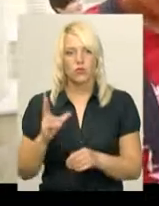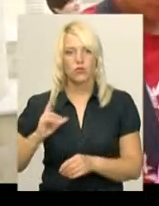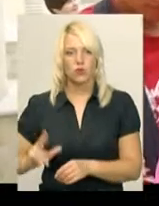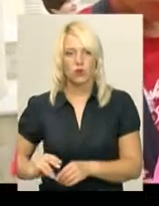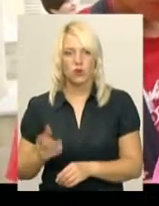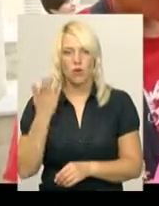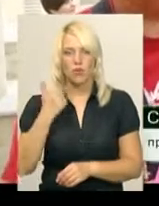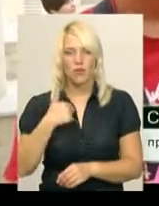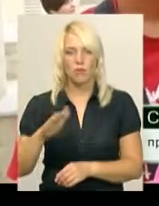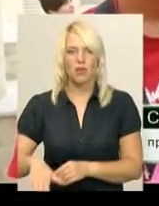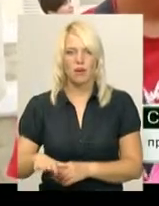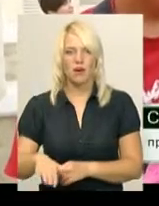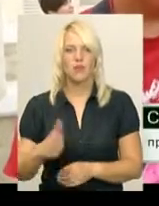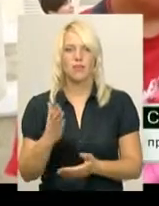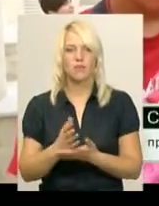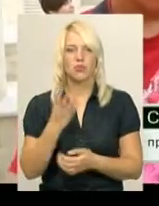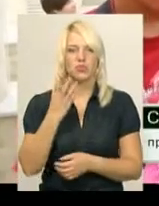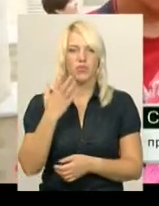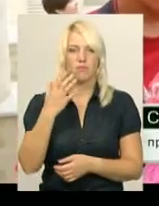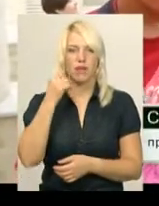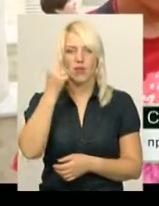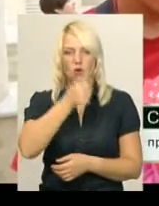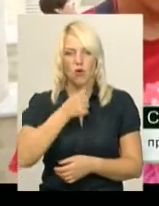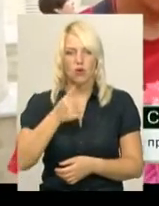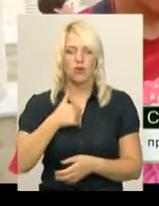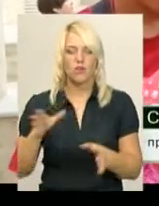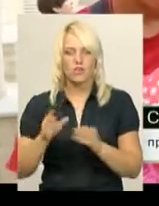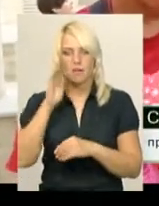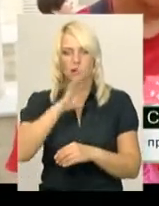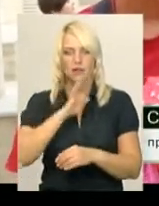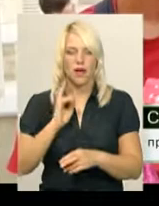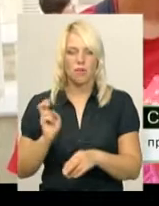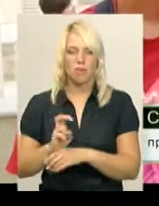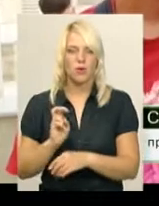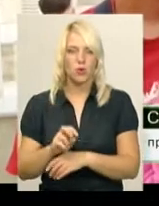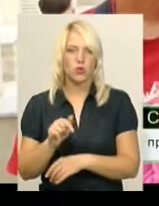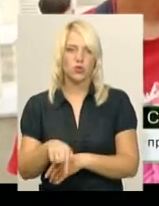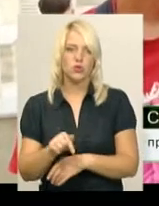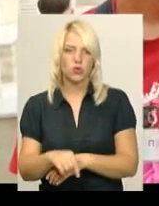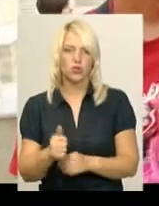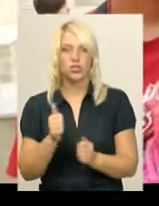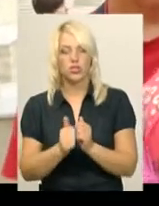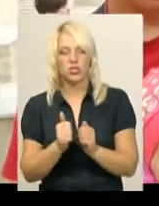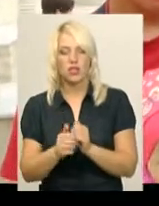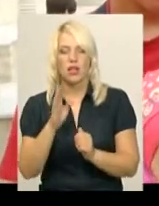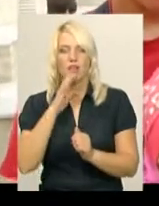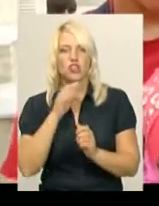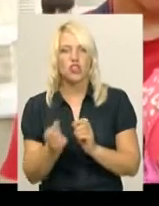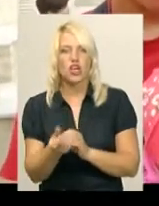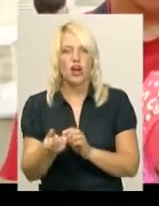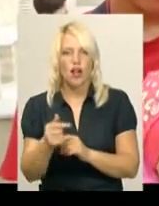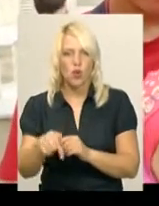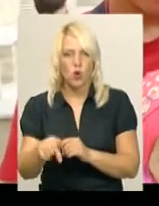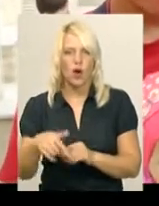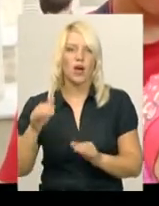Коли я ще була маленькою, мала десь 4-5 років, і ми з батьками приходили сюди, бували найчастіше до джерела, а так само